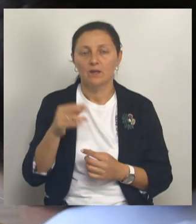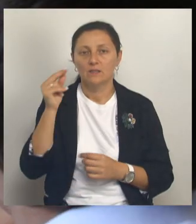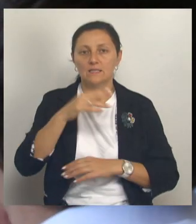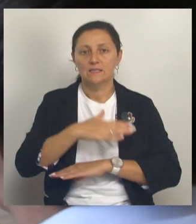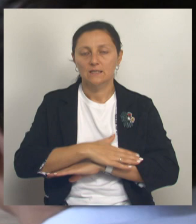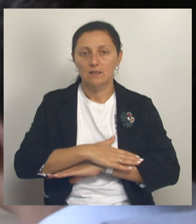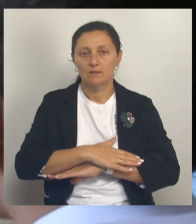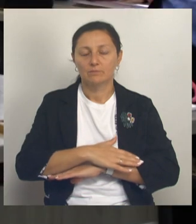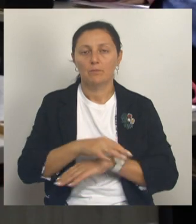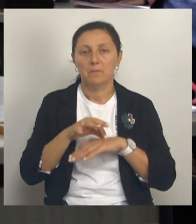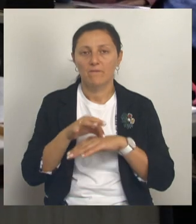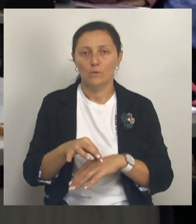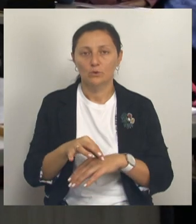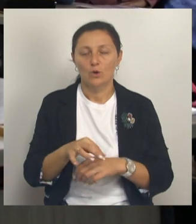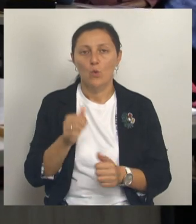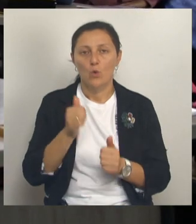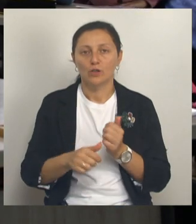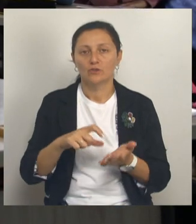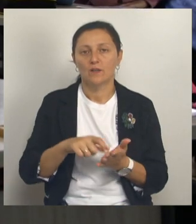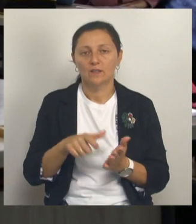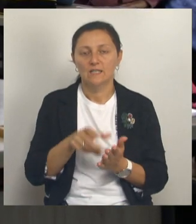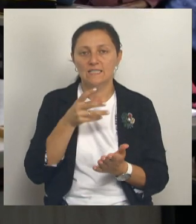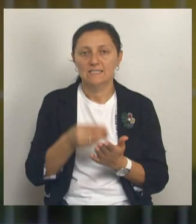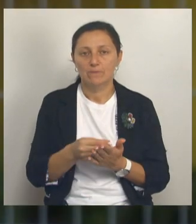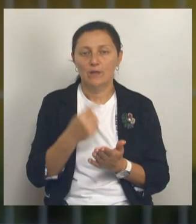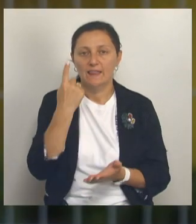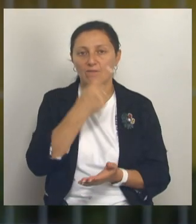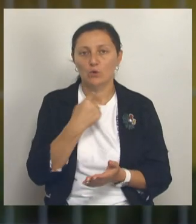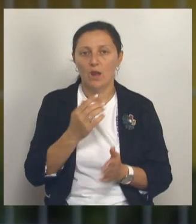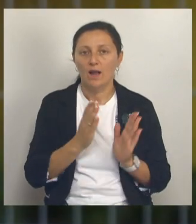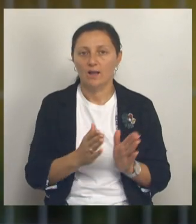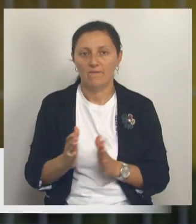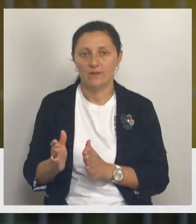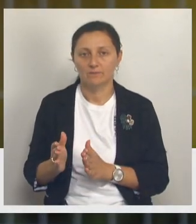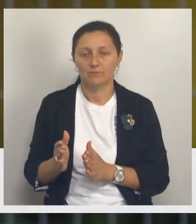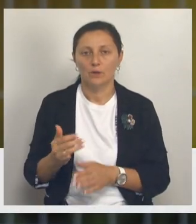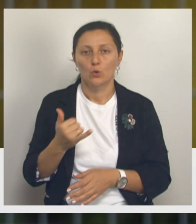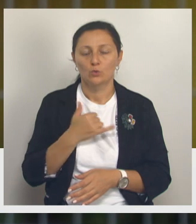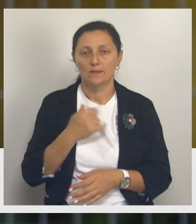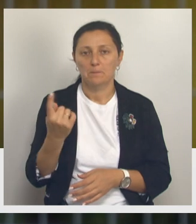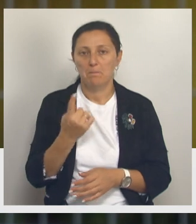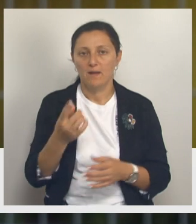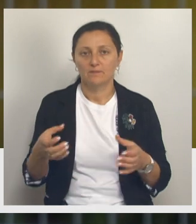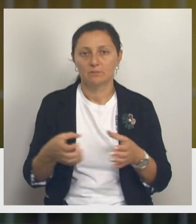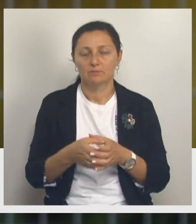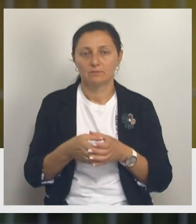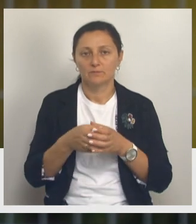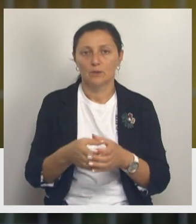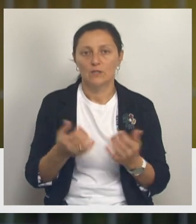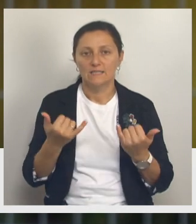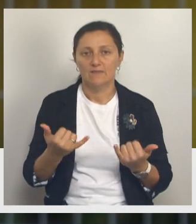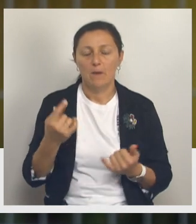смешанном формате. У всех классов свой кабинет и индивидуальный график. Первый поток у нас на данный момент сегодня.